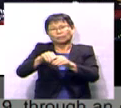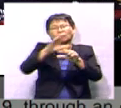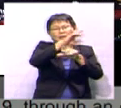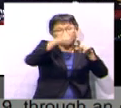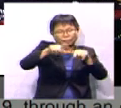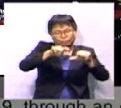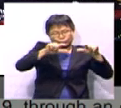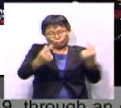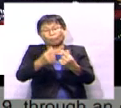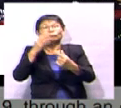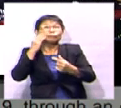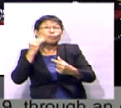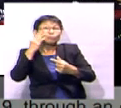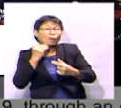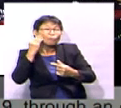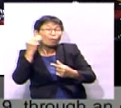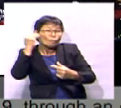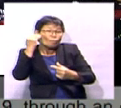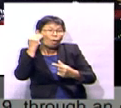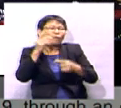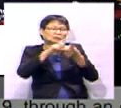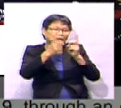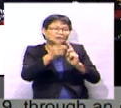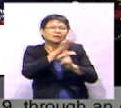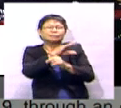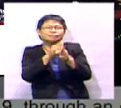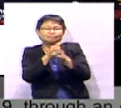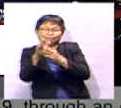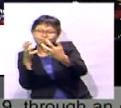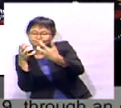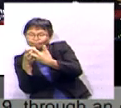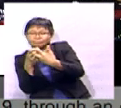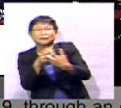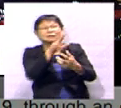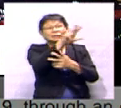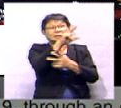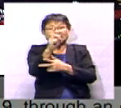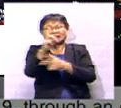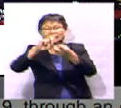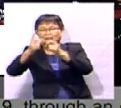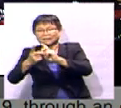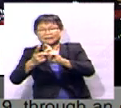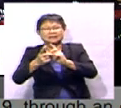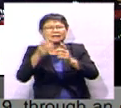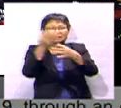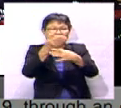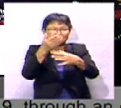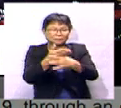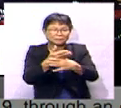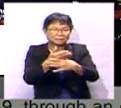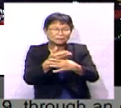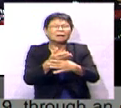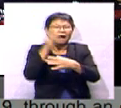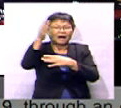pengetahuan digital dan kemahiran yang sesuai dengan bidang masing-masing. Modul 3D Digital Data dan Gangguan Disruption